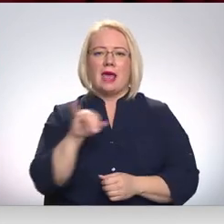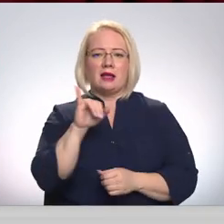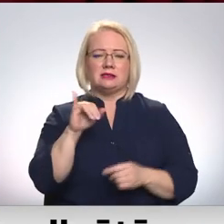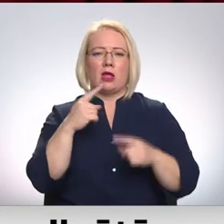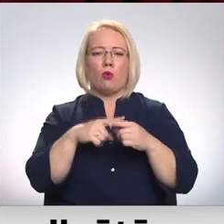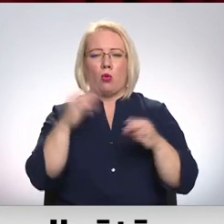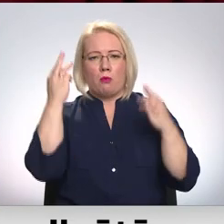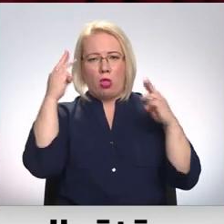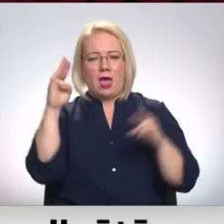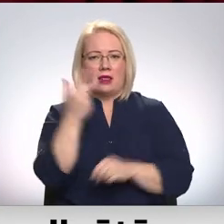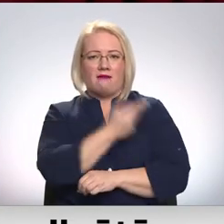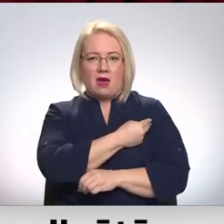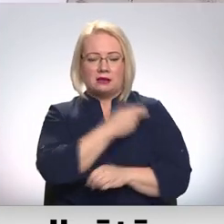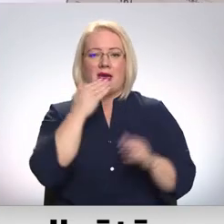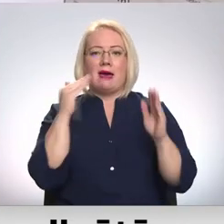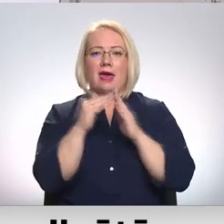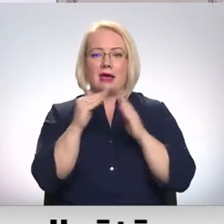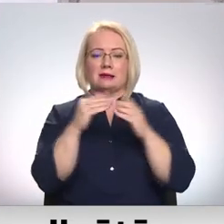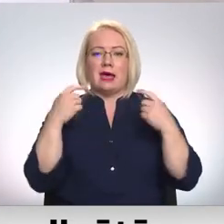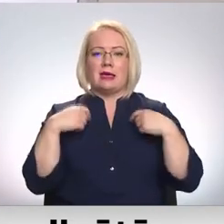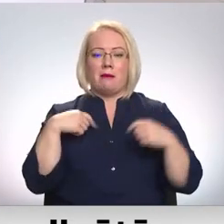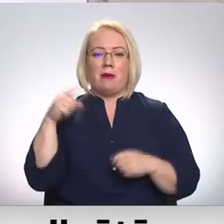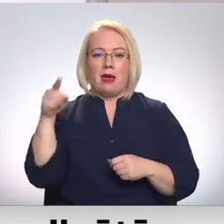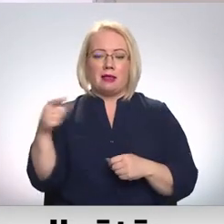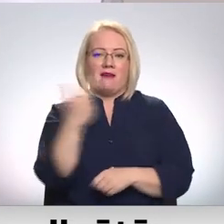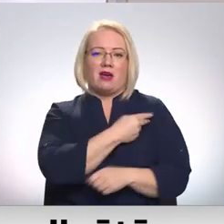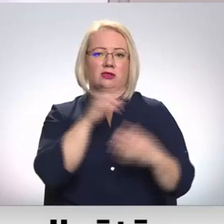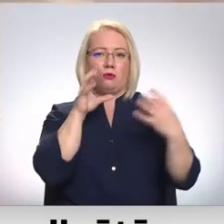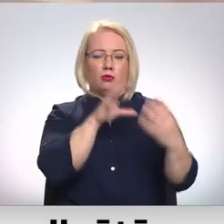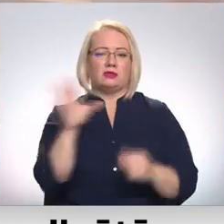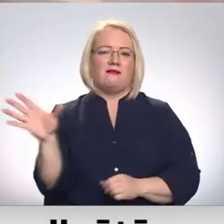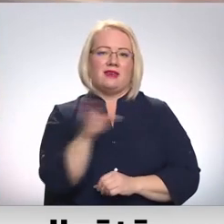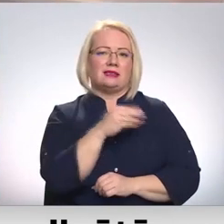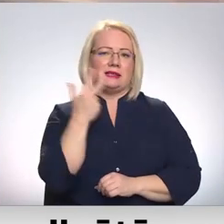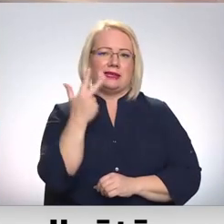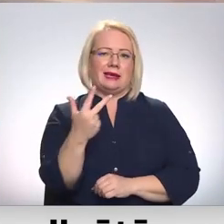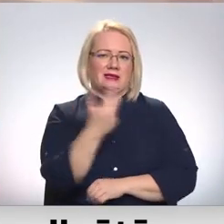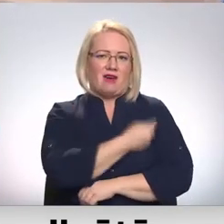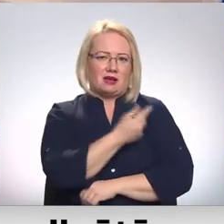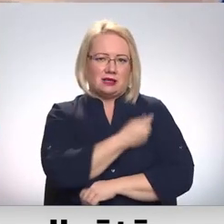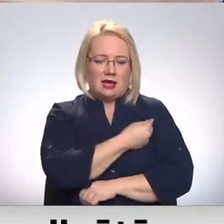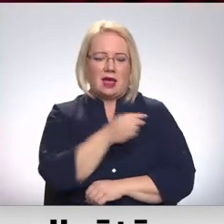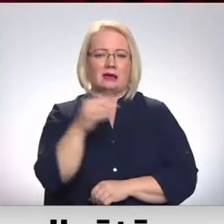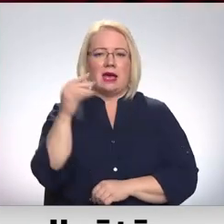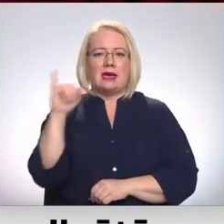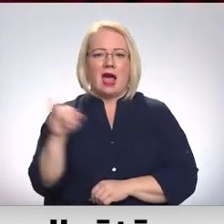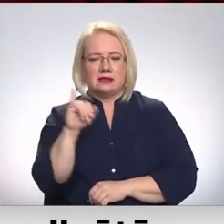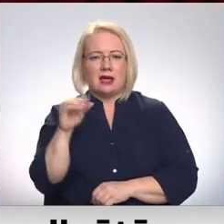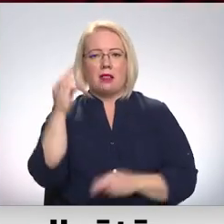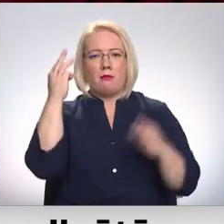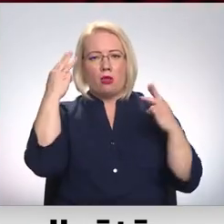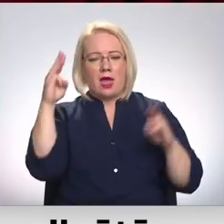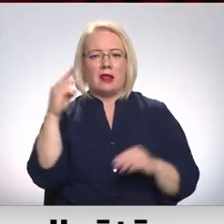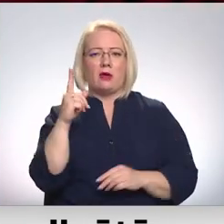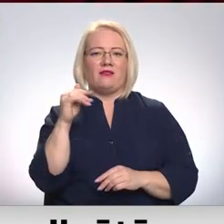vakcīnas, savukārt Rēzeknes un Jākatos vakcīnas busos ir pieejamas visas trīs vakcīnas Janssenes, Moderna un Pfizer. Iedzīvotāji var